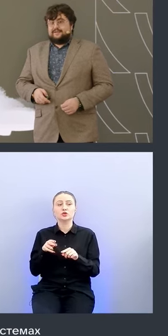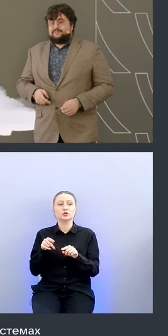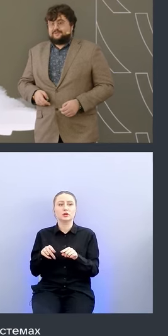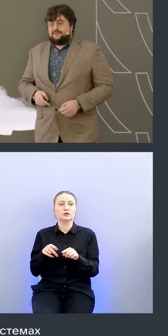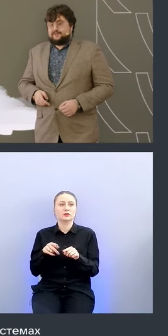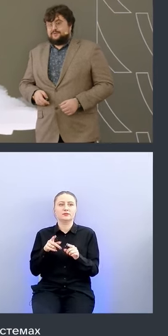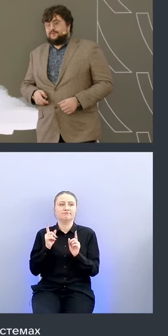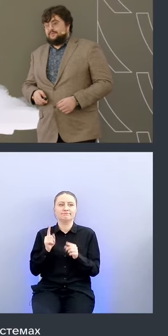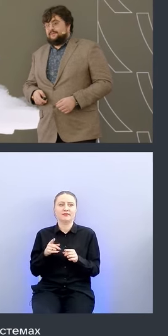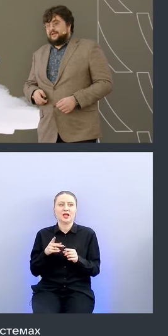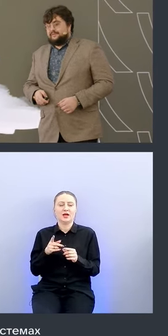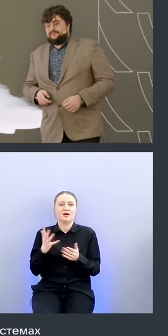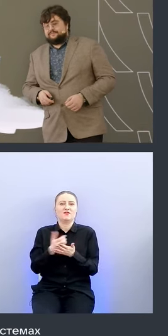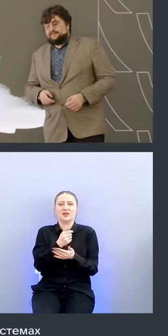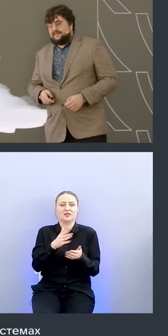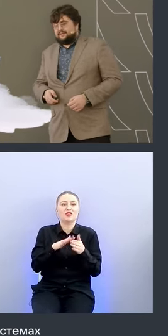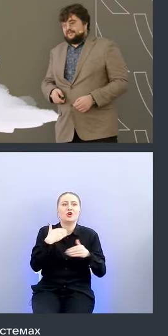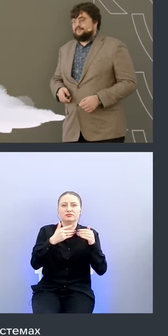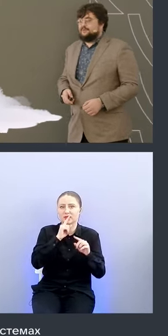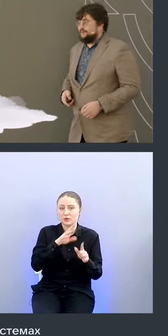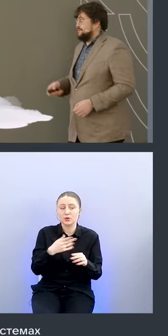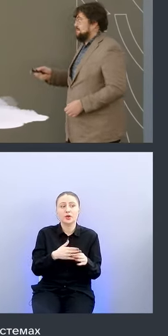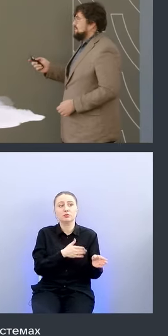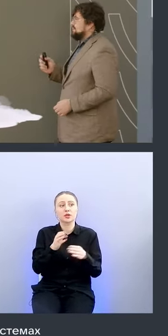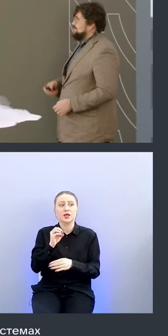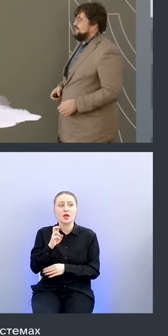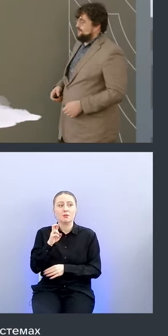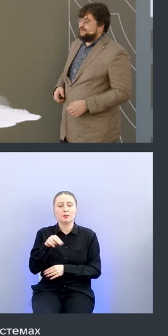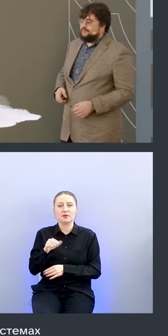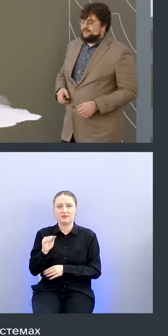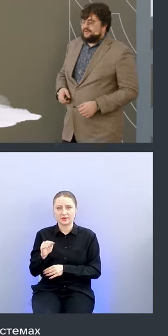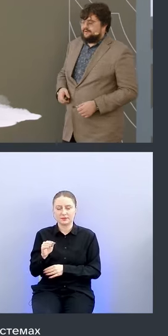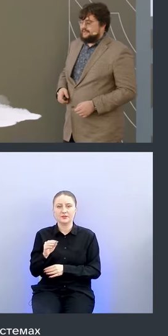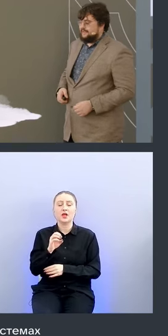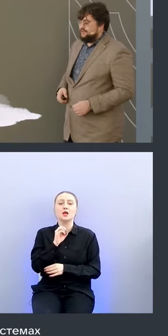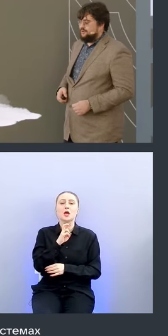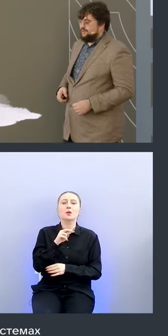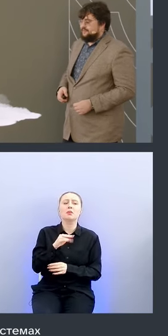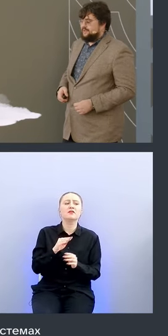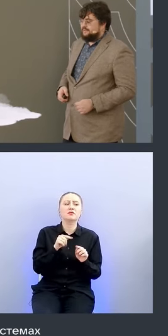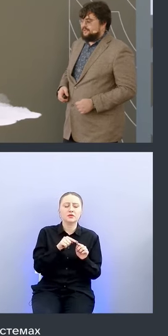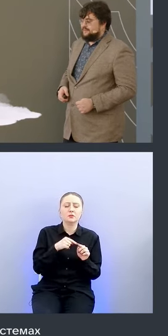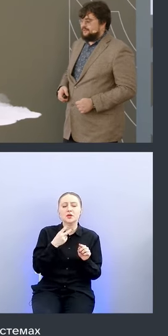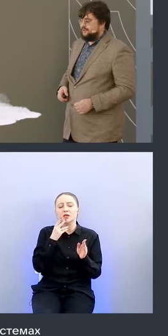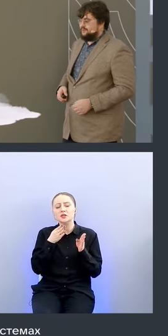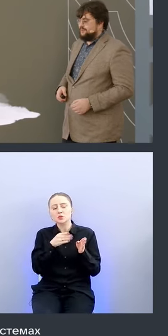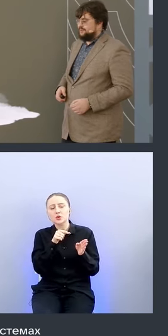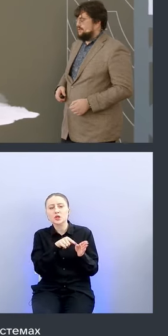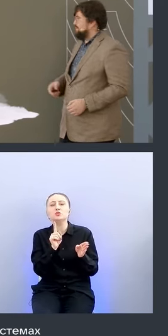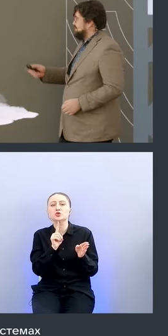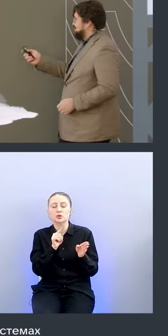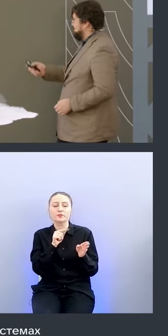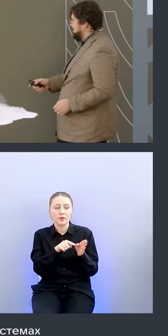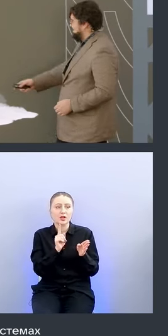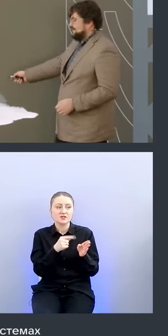давайте посмотрим в сторону и bpf а да давайте мы начинаем смотреть в сторону и bpf а и что мы видим мы приходим к тому